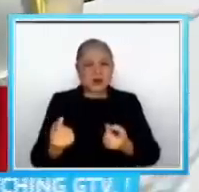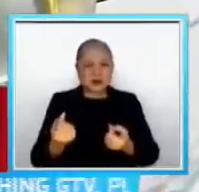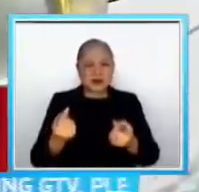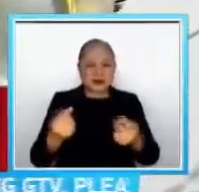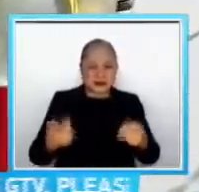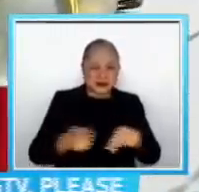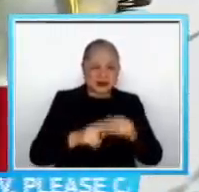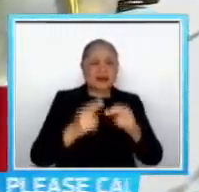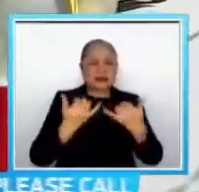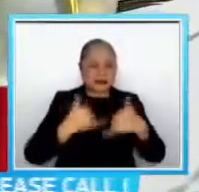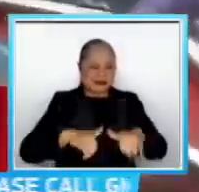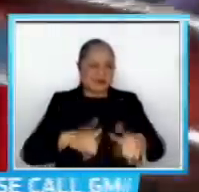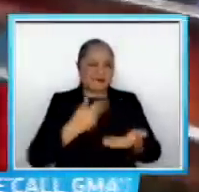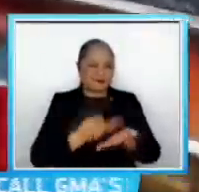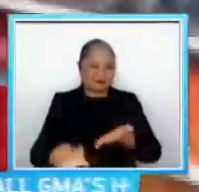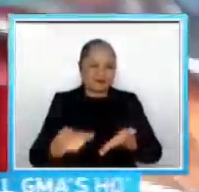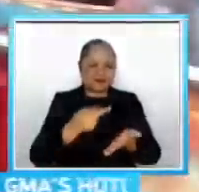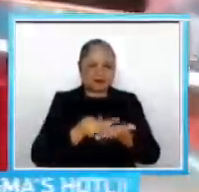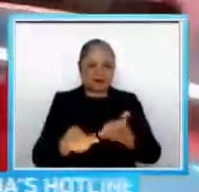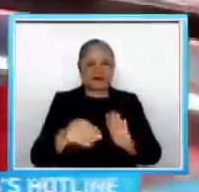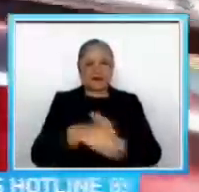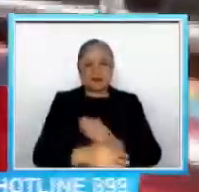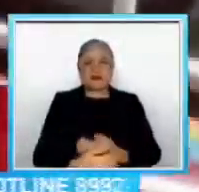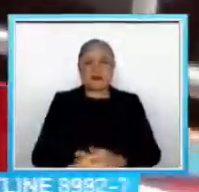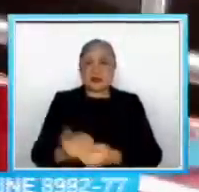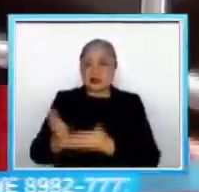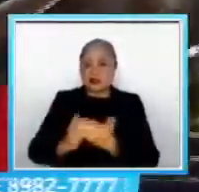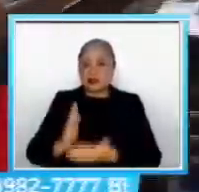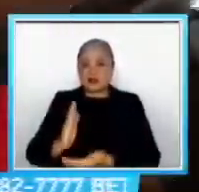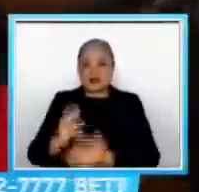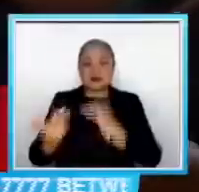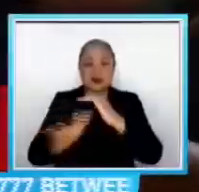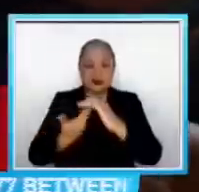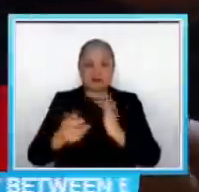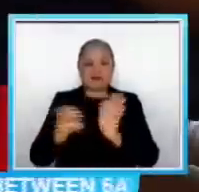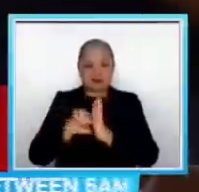Ang ilang pasehero, nagkukusa na rin magdagdag ng bayad